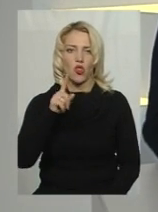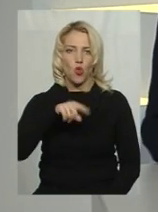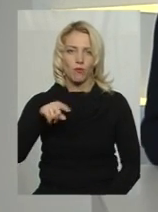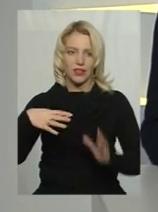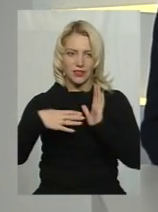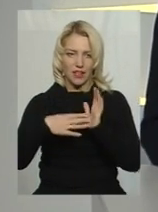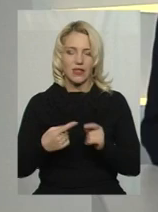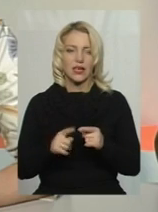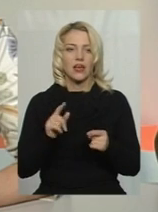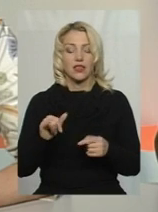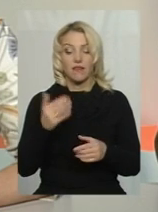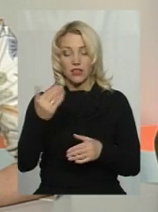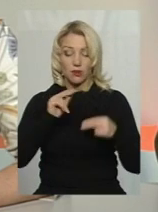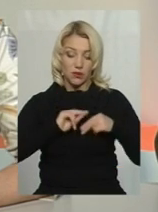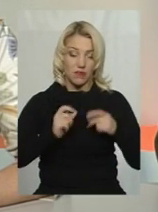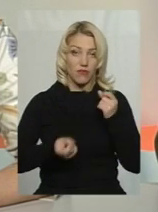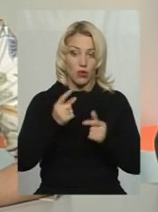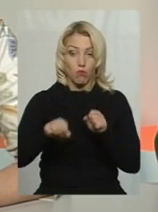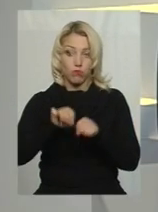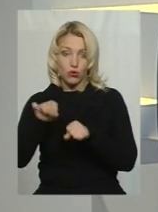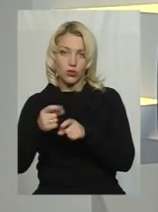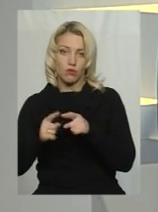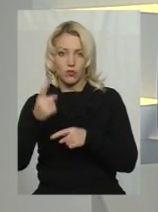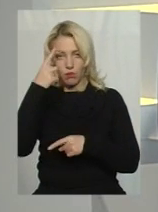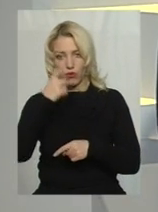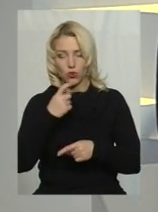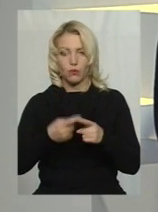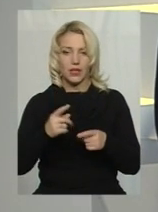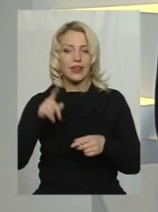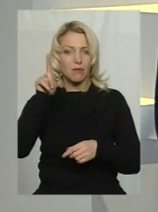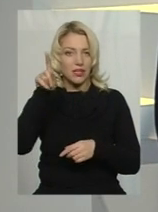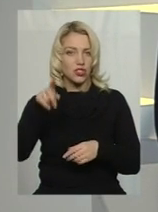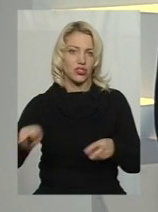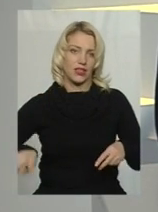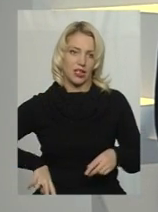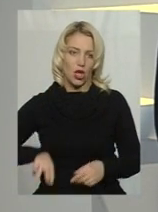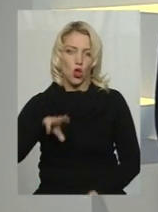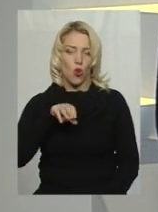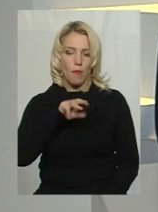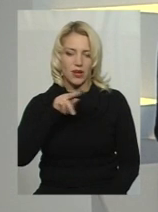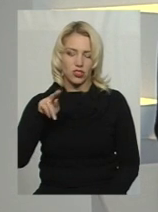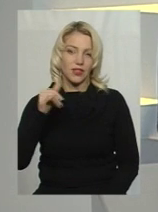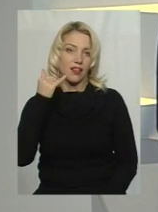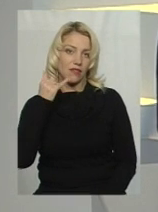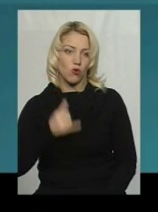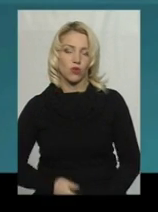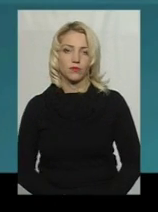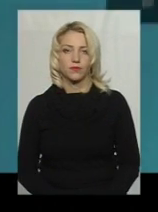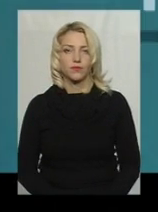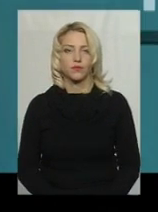ваші працівники виявили певні порушення, про них нам повідомила тамтешня директорка Ірина Томич телефоном. Послухаємо.